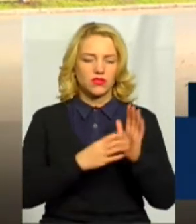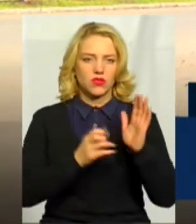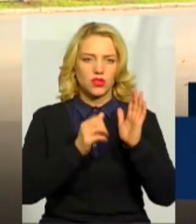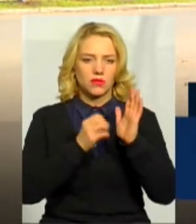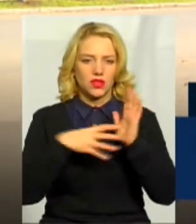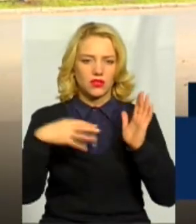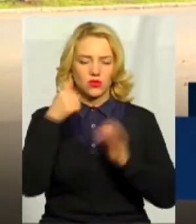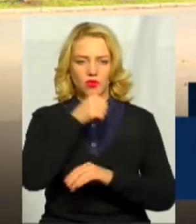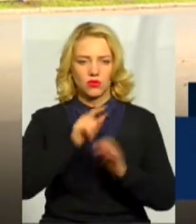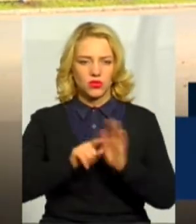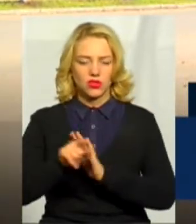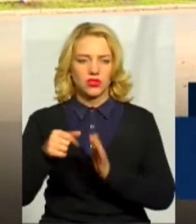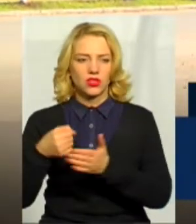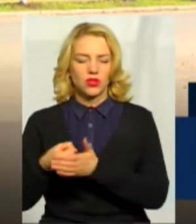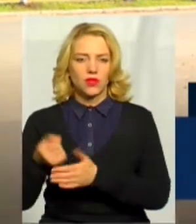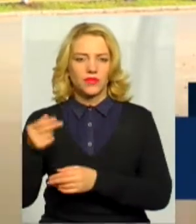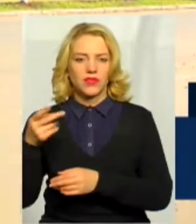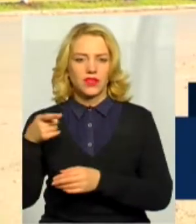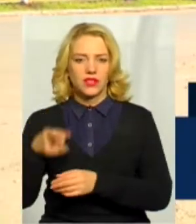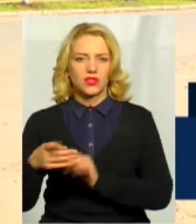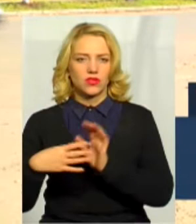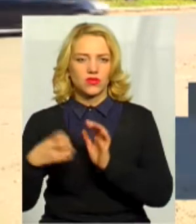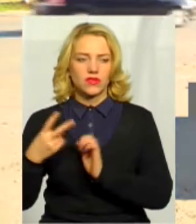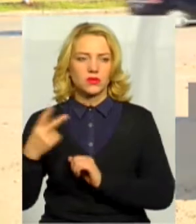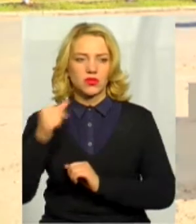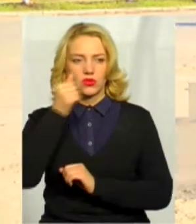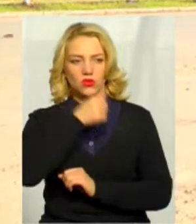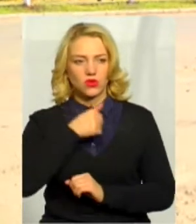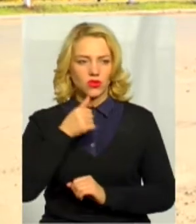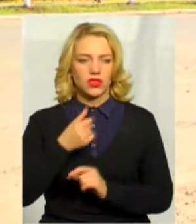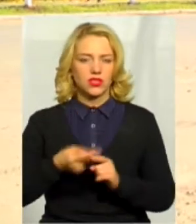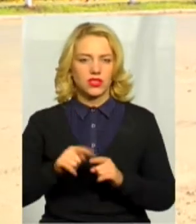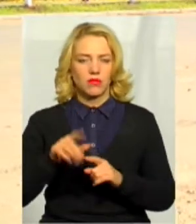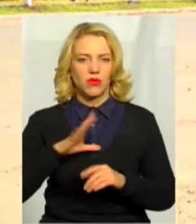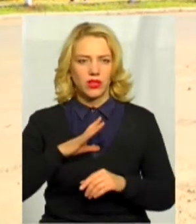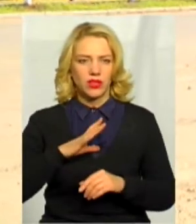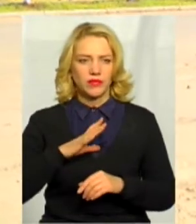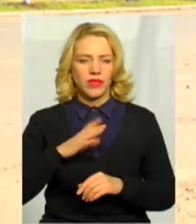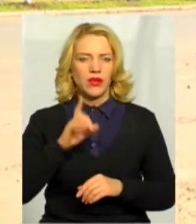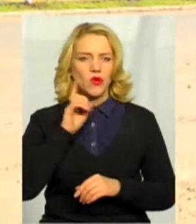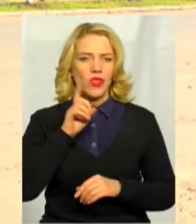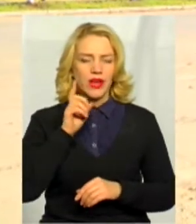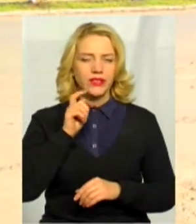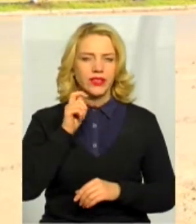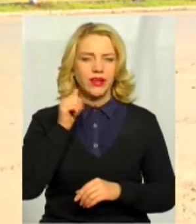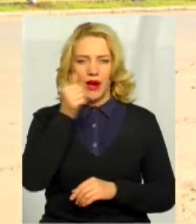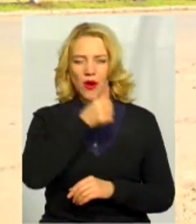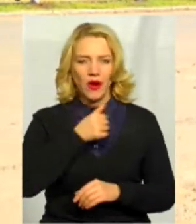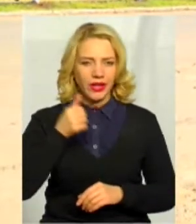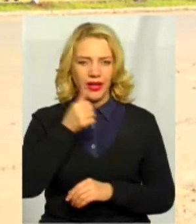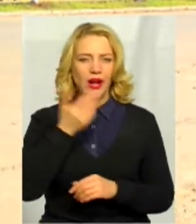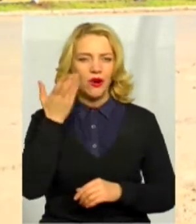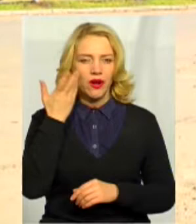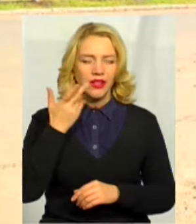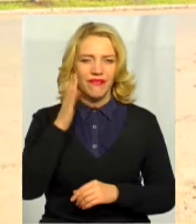починаючи десь до 1921 року. Це були, знову таки, юнацькі роки, коли